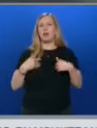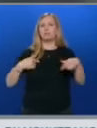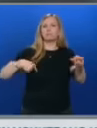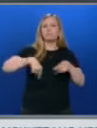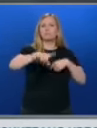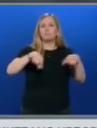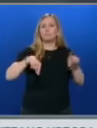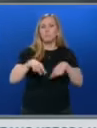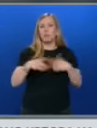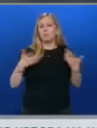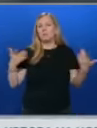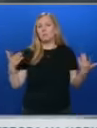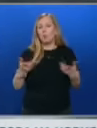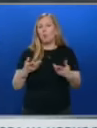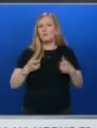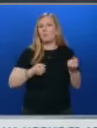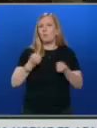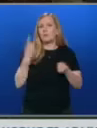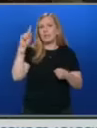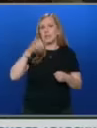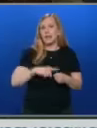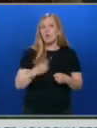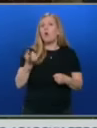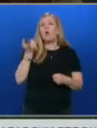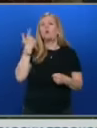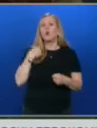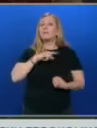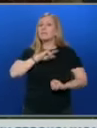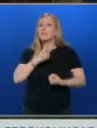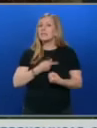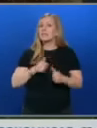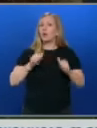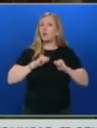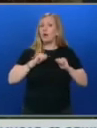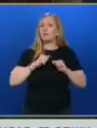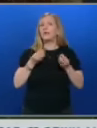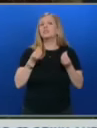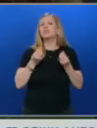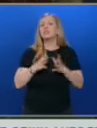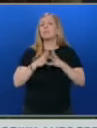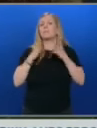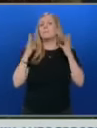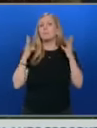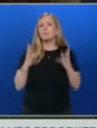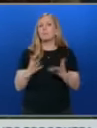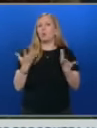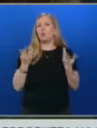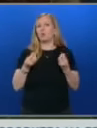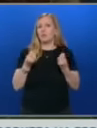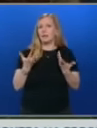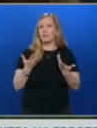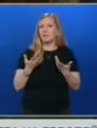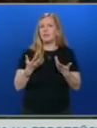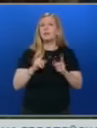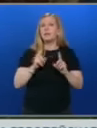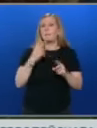хиляди превозни средства на ден От тогава сме засилили изключително много охраната което не струва изключително непредвидени средства